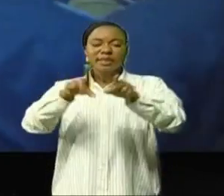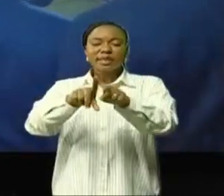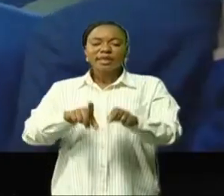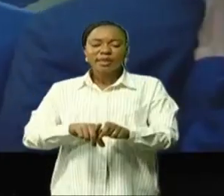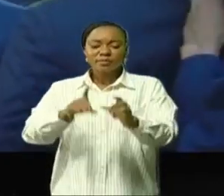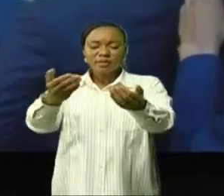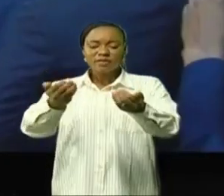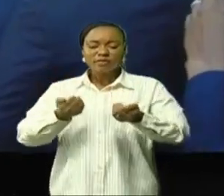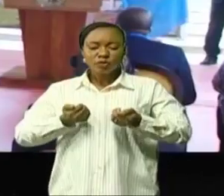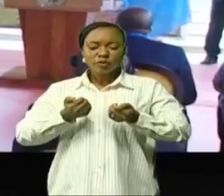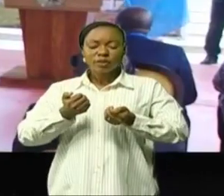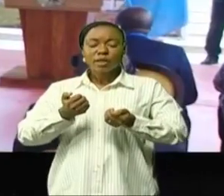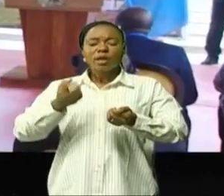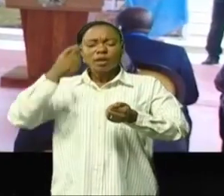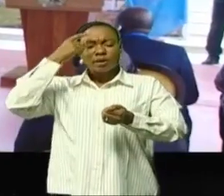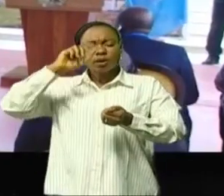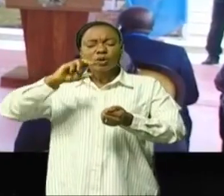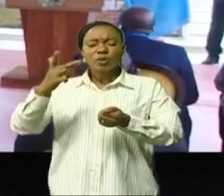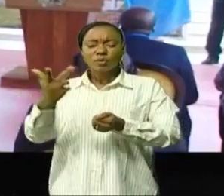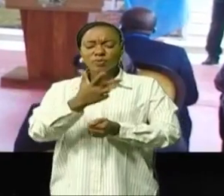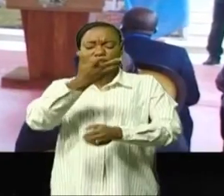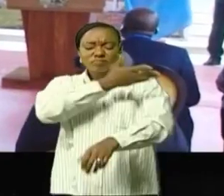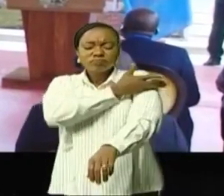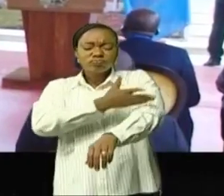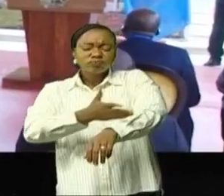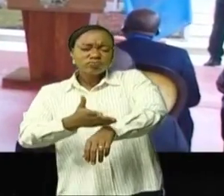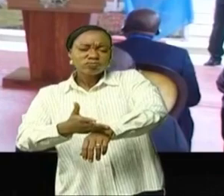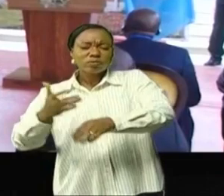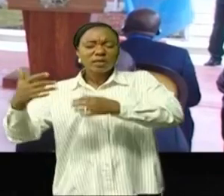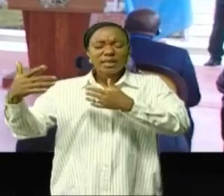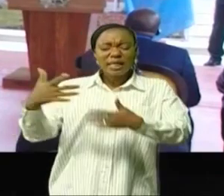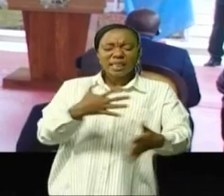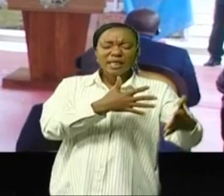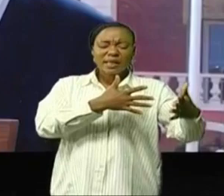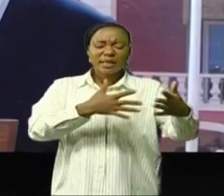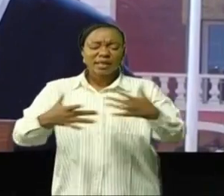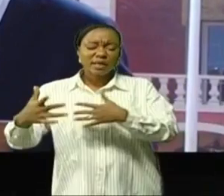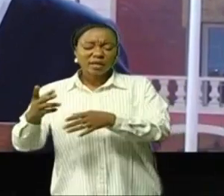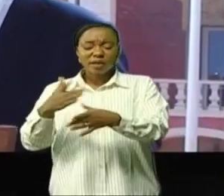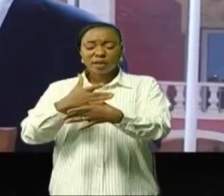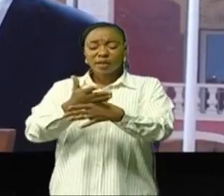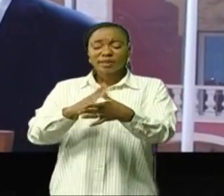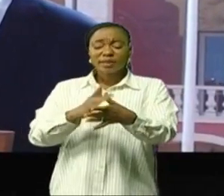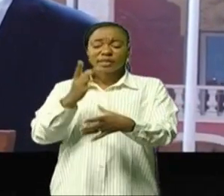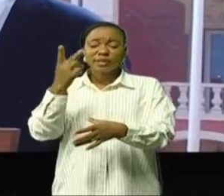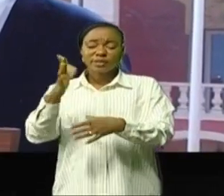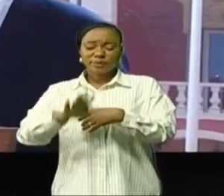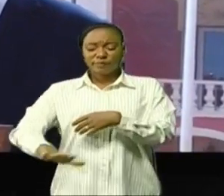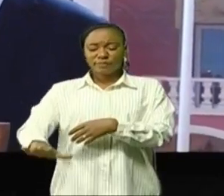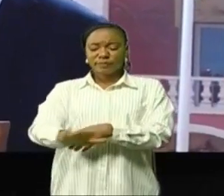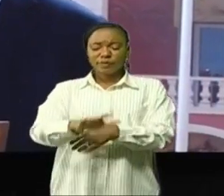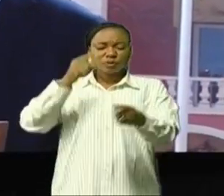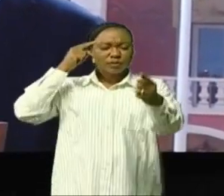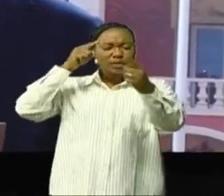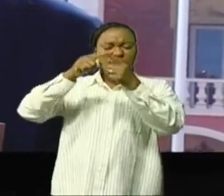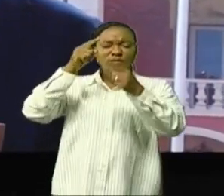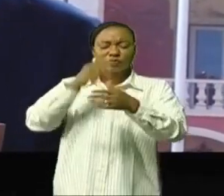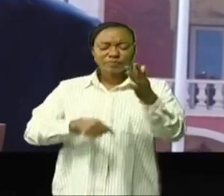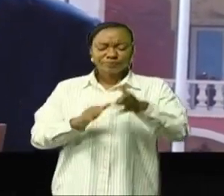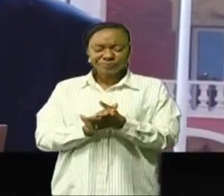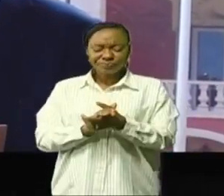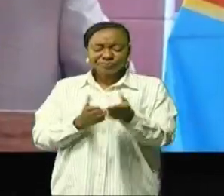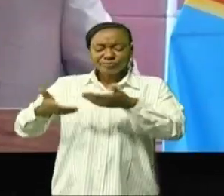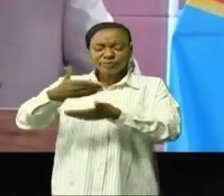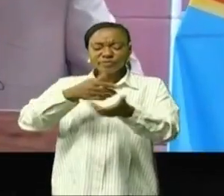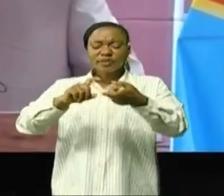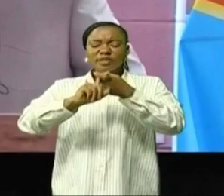commune affichée de faire baisser la tension entre les deux voisins. L'objectif central étant de restaurer la